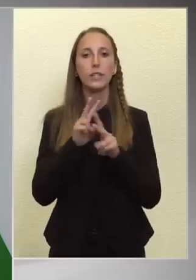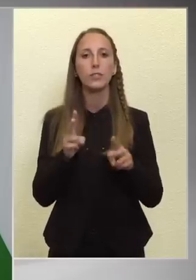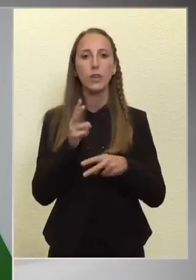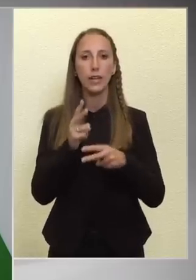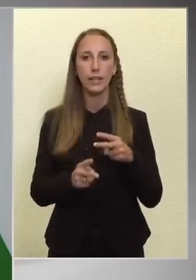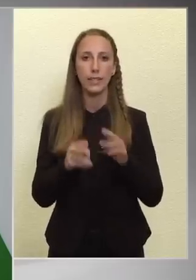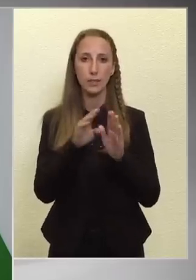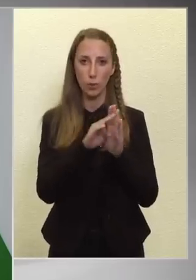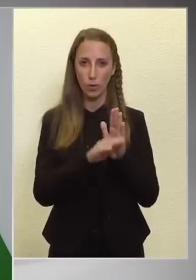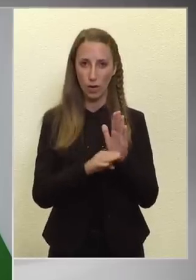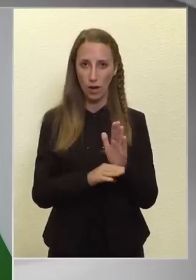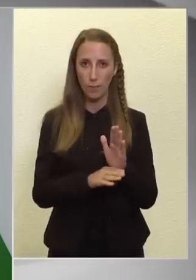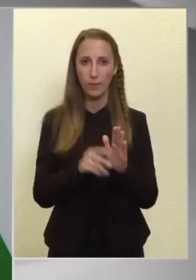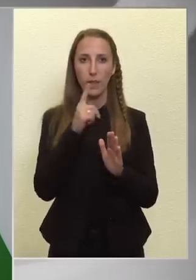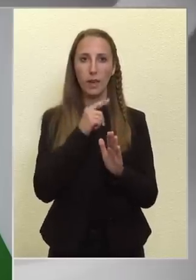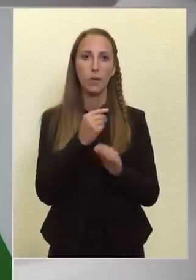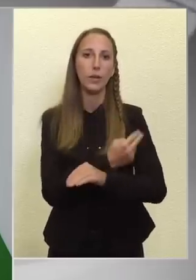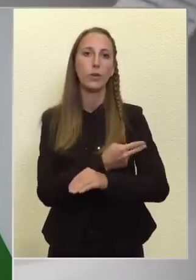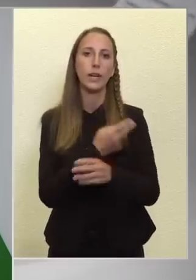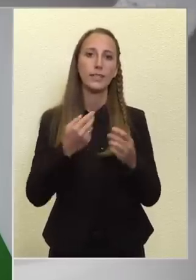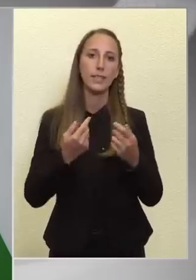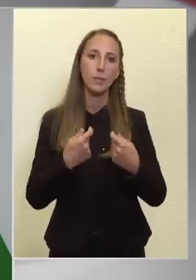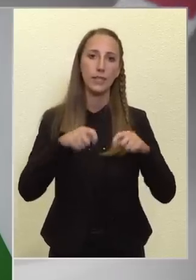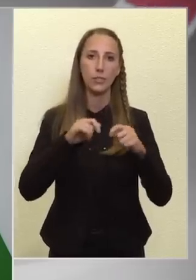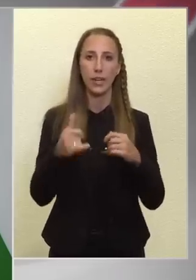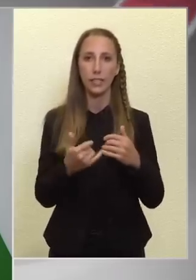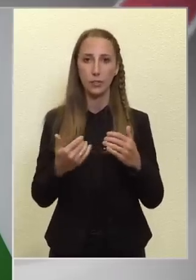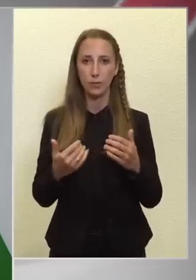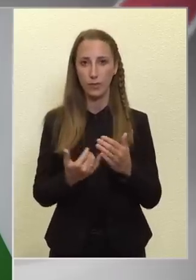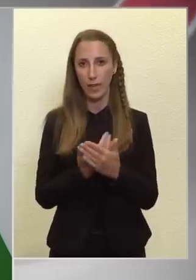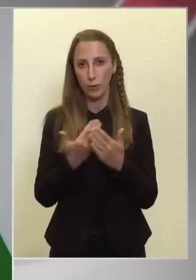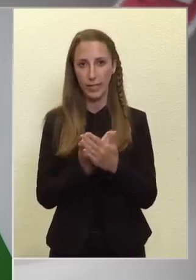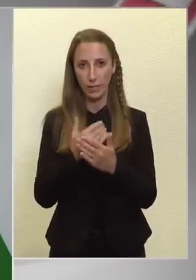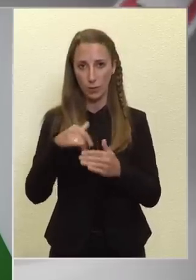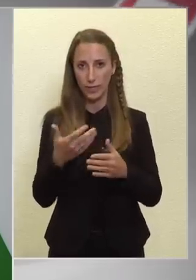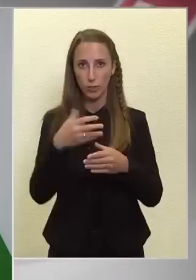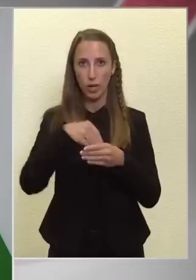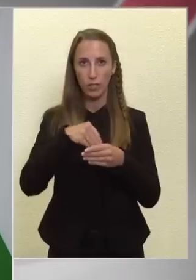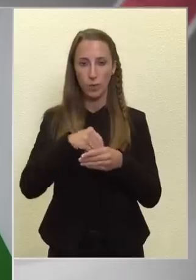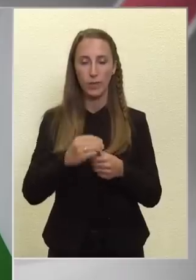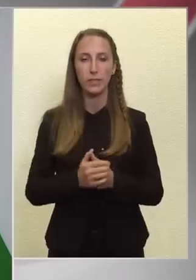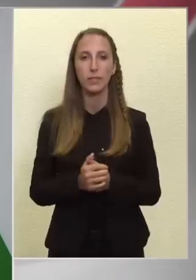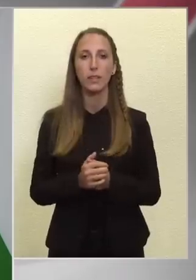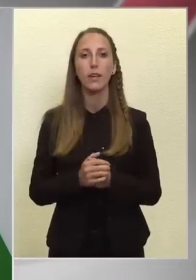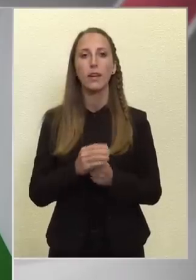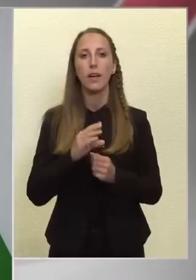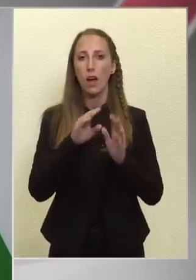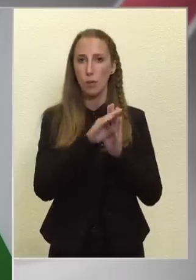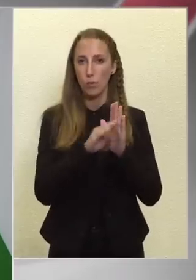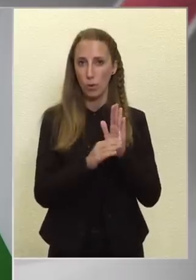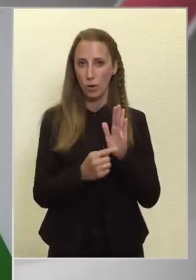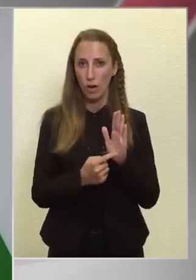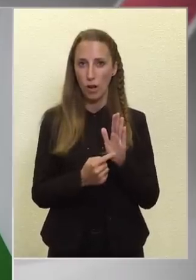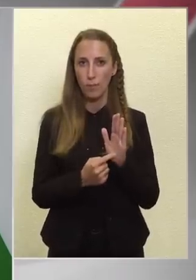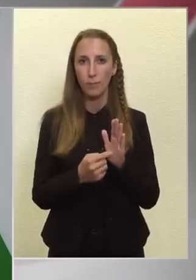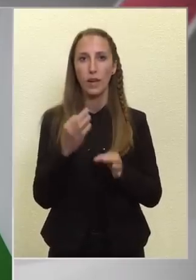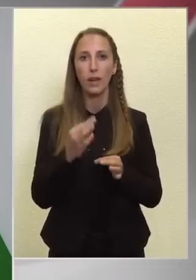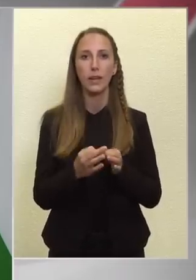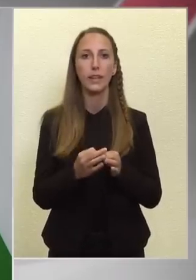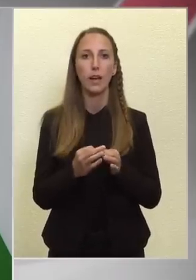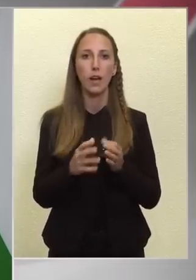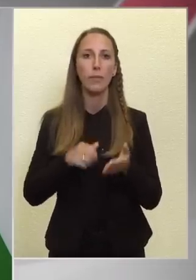program, ami kórház építéseket és felújításokat is tartalmaz. Ez a program pillanatnyilag a